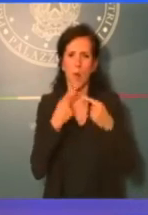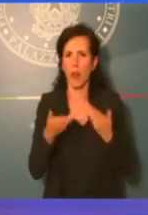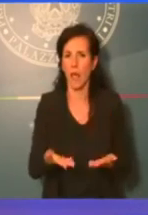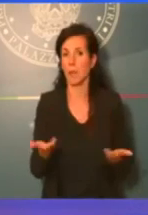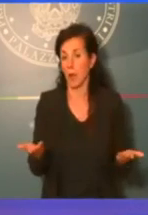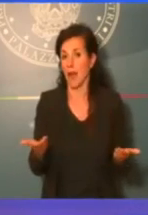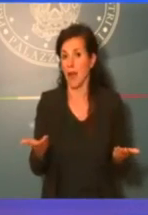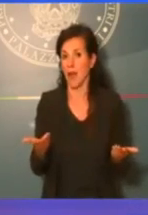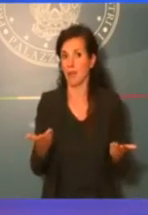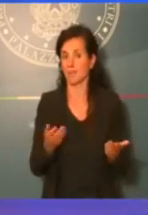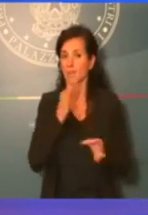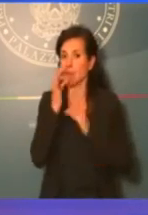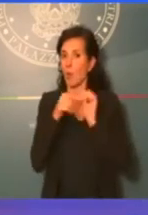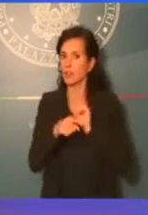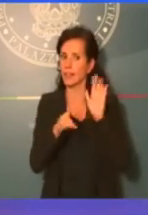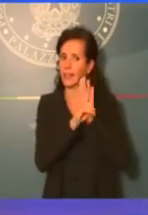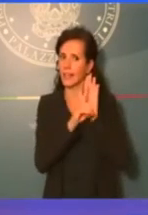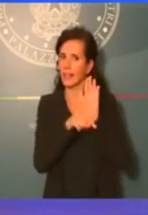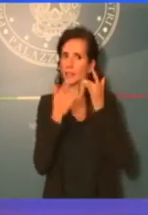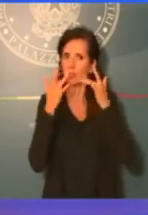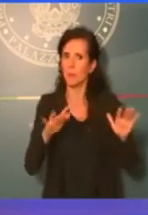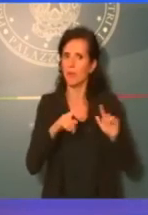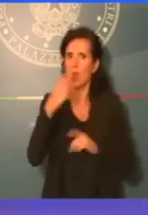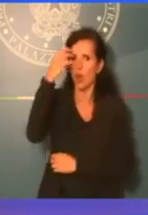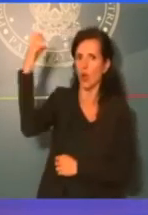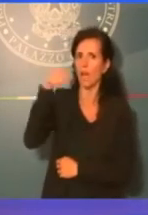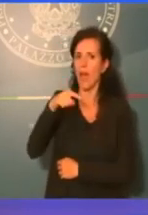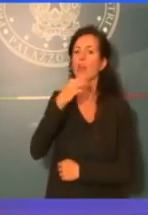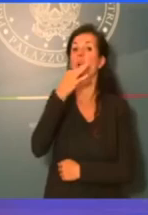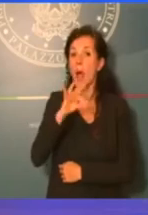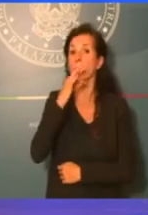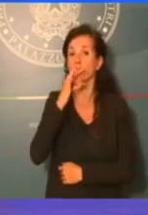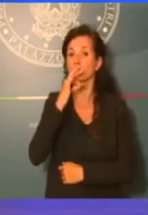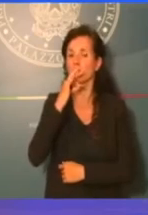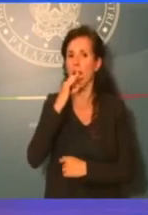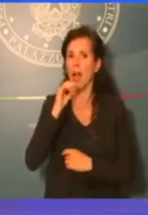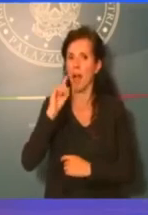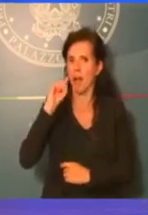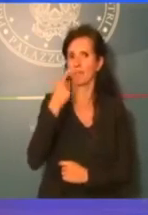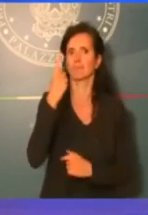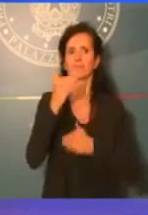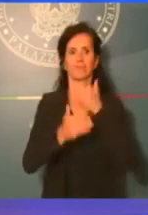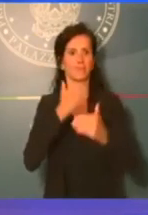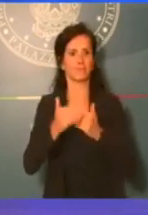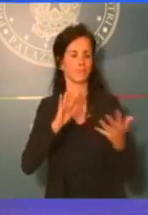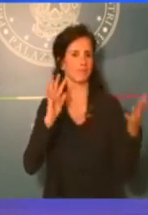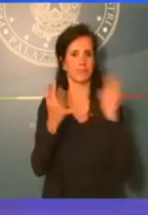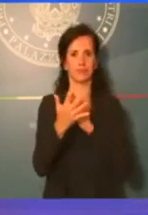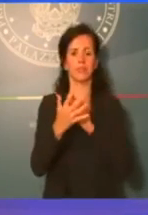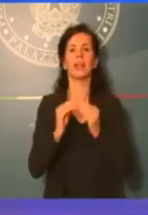che va al di là della capacità del governo di turno che si è avvicendato in passato. Evidentemente è un sistema Italia